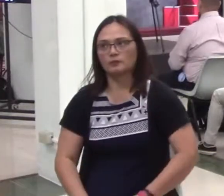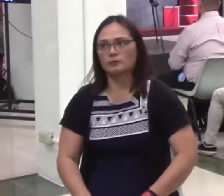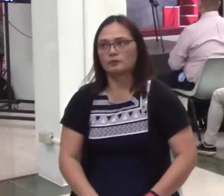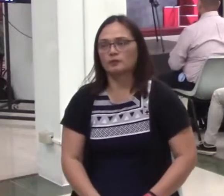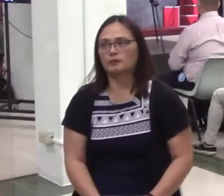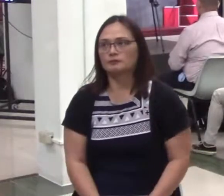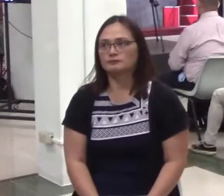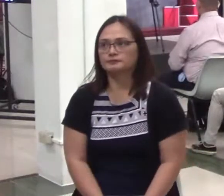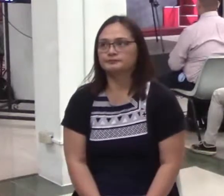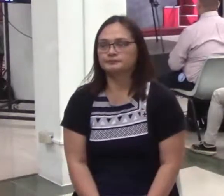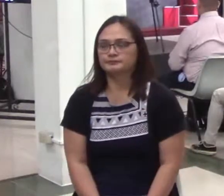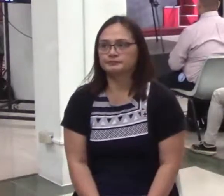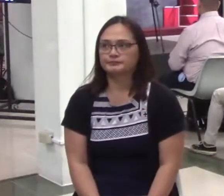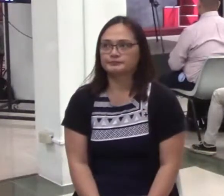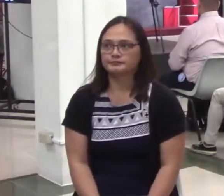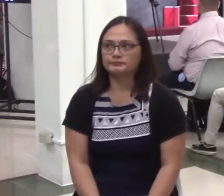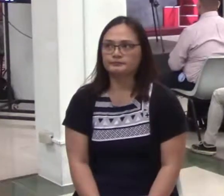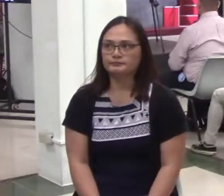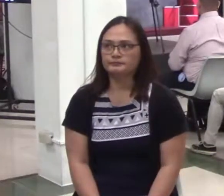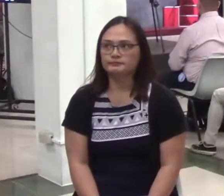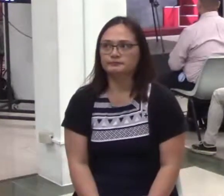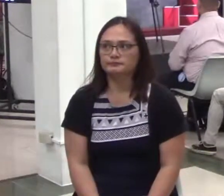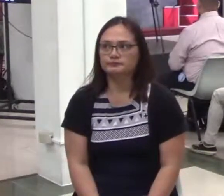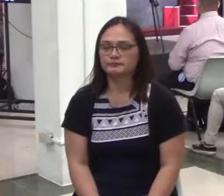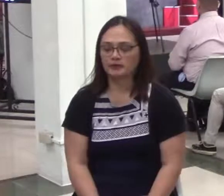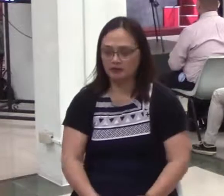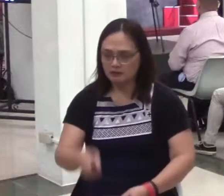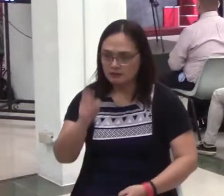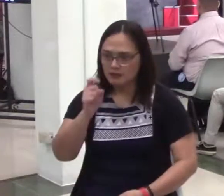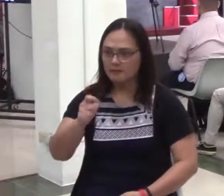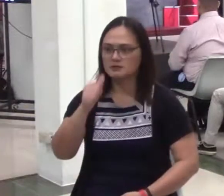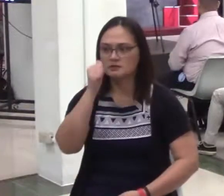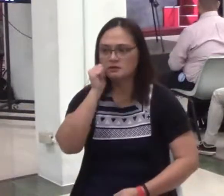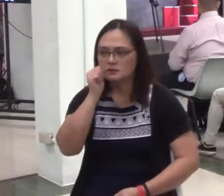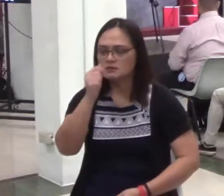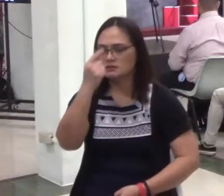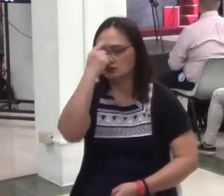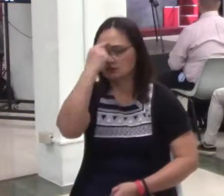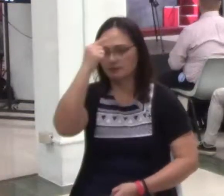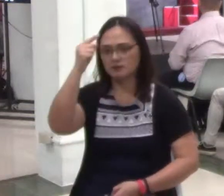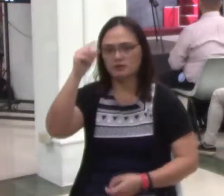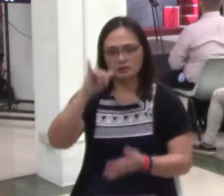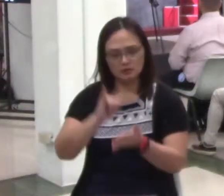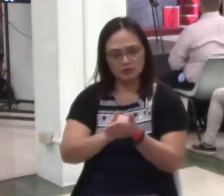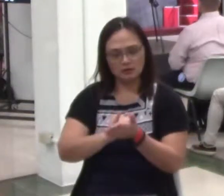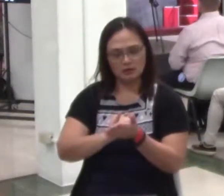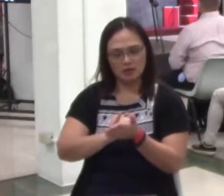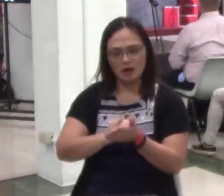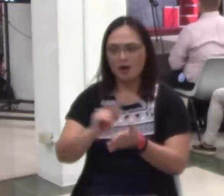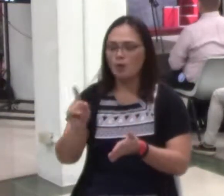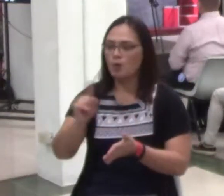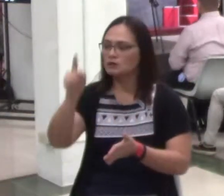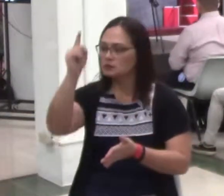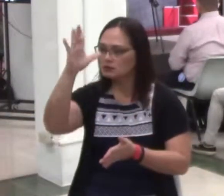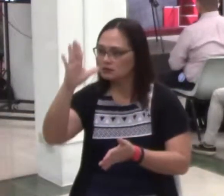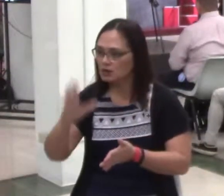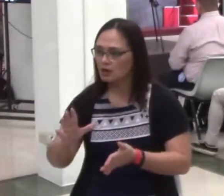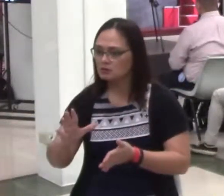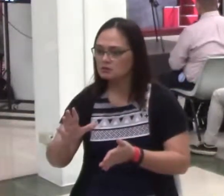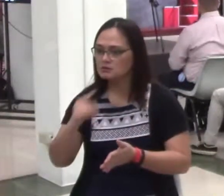ang sinasabi ng Panginoon sa kanyang salita. Ibig sabihin, mga kapatid,